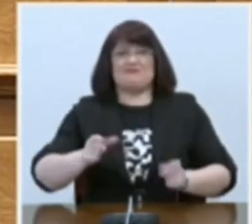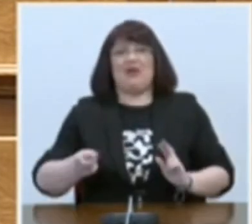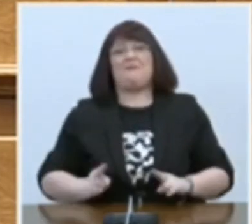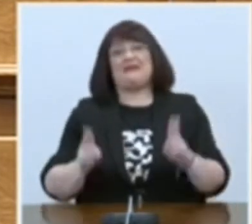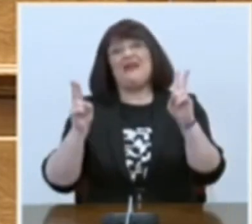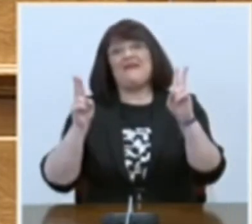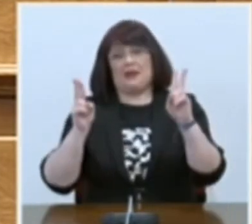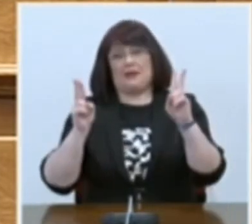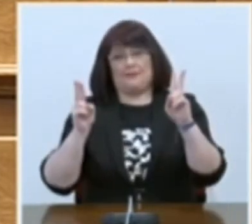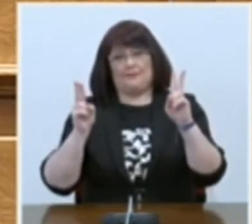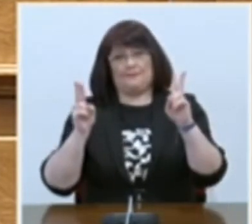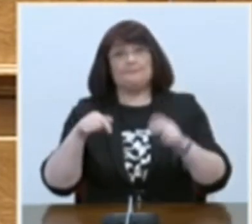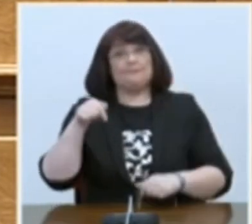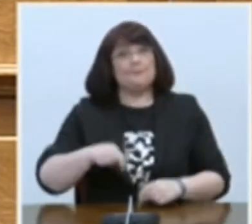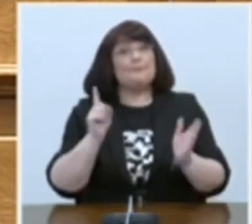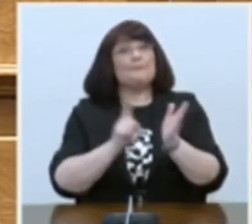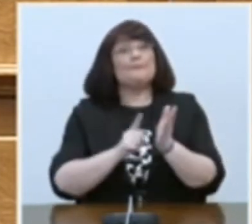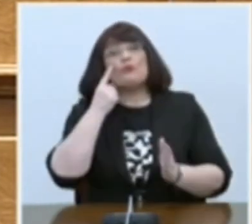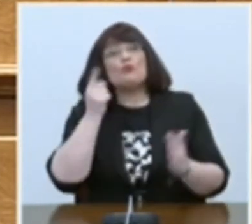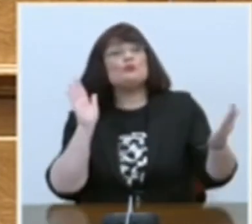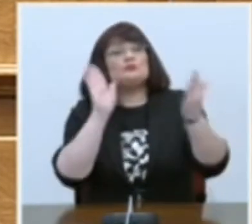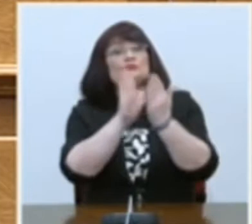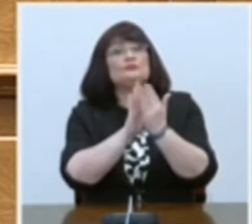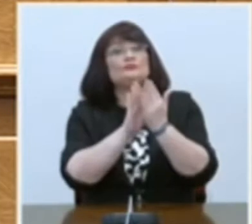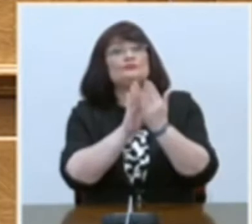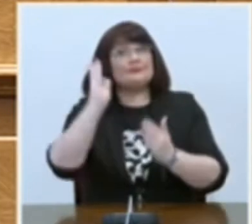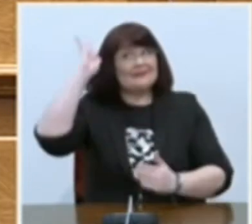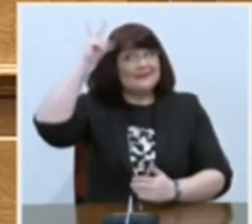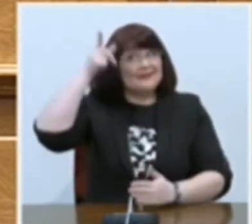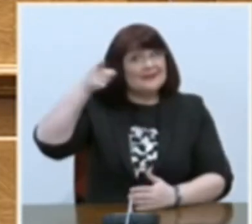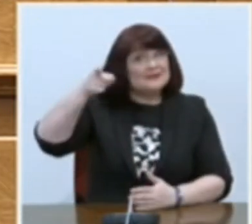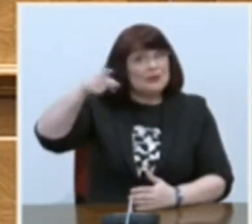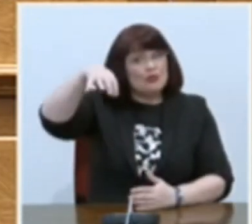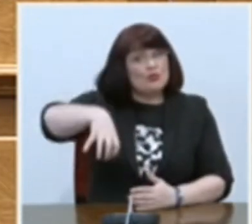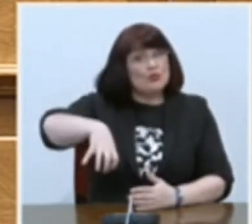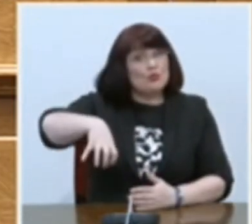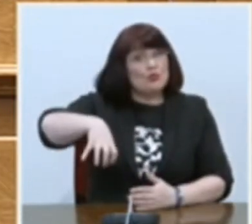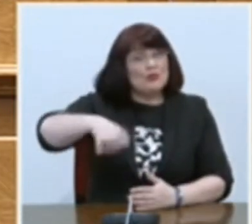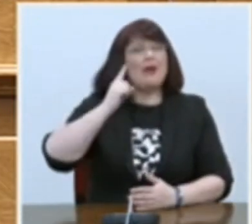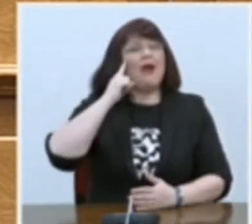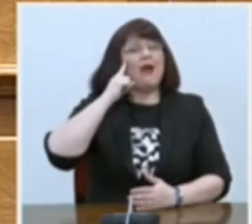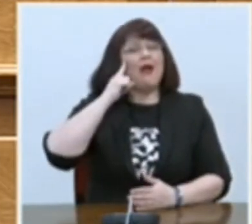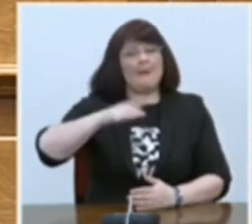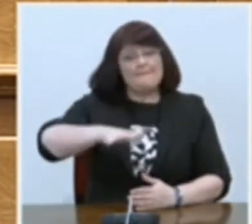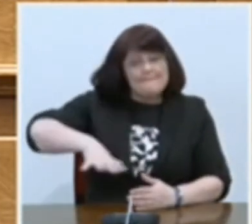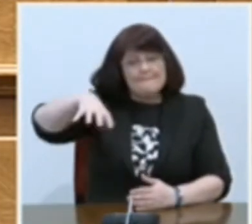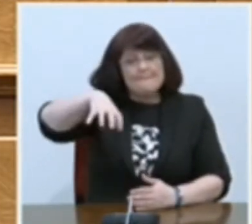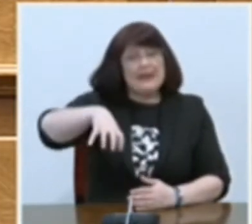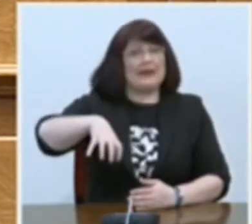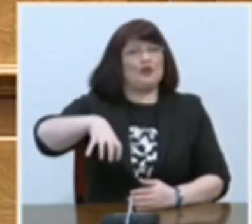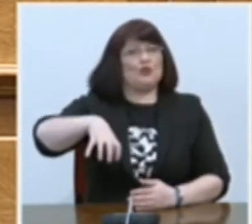θα πρέπει να αντιμετωπίσουμε την Αλεξανδρούπολη ως μία περιοχή όχι μόνο